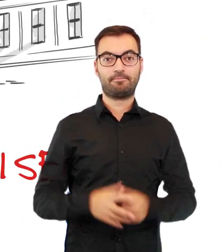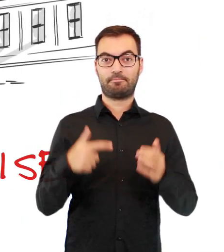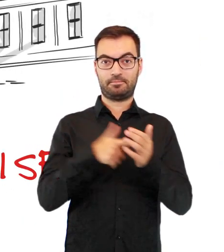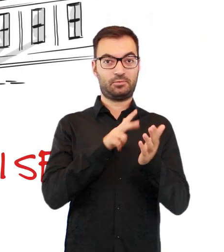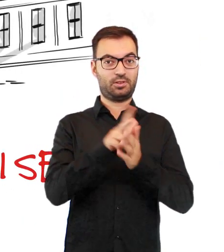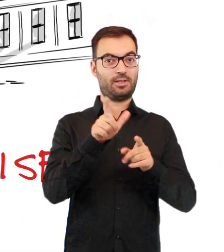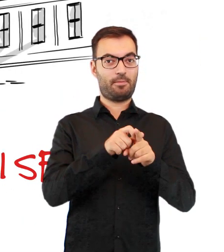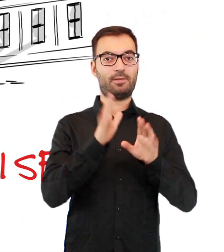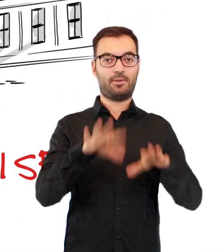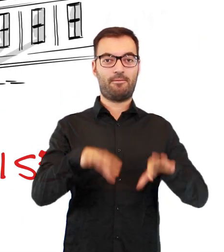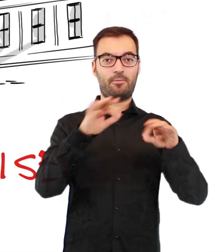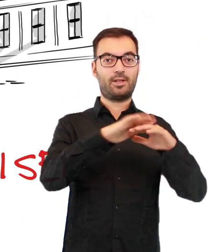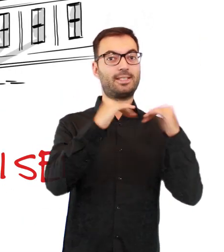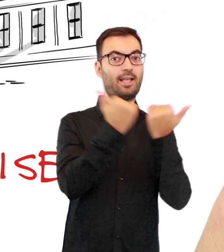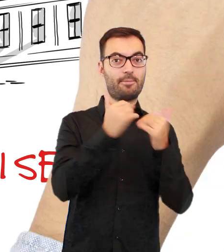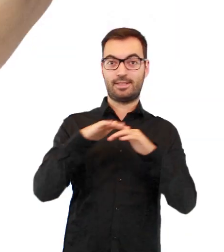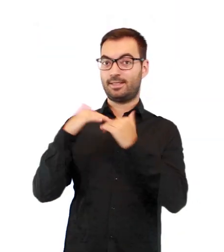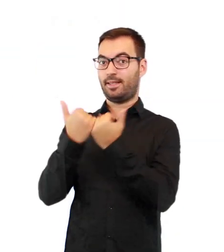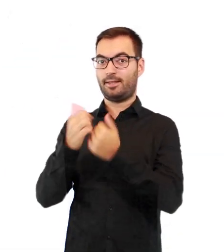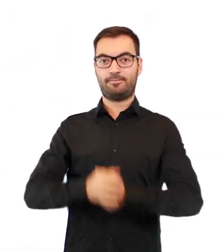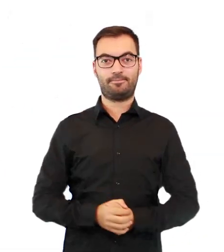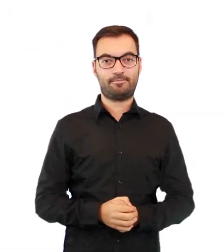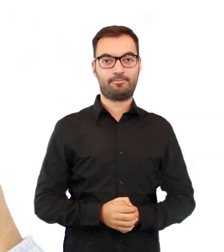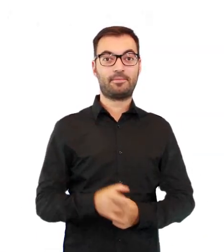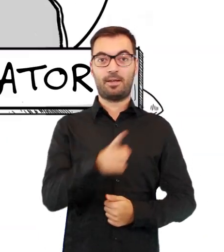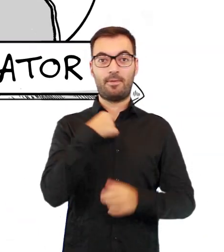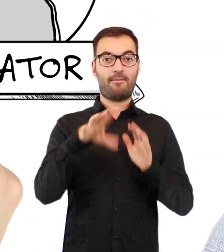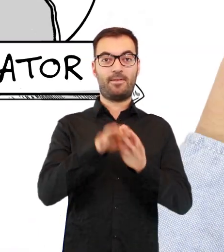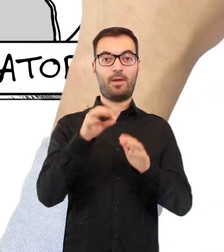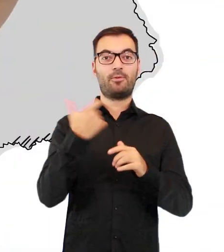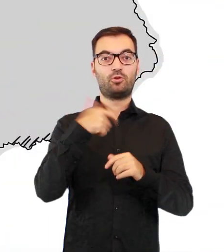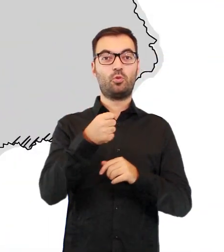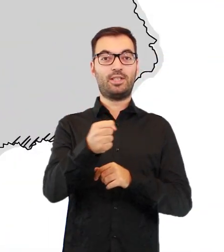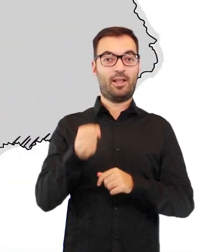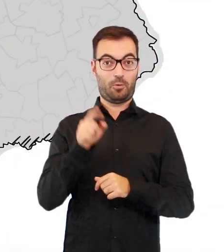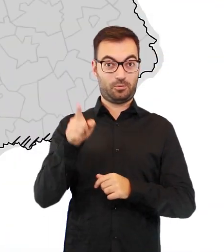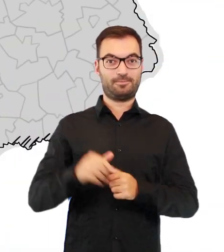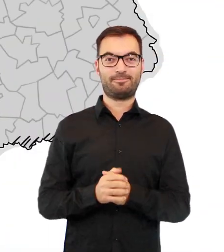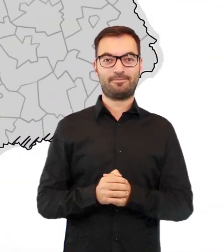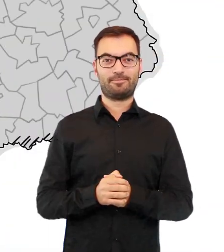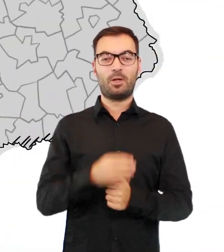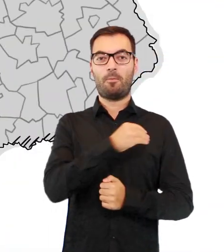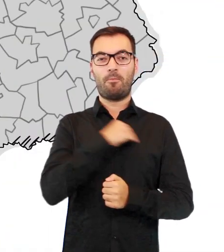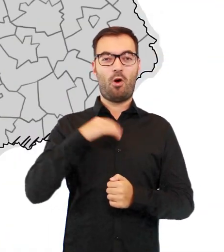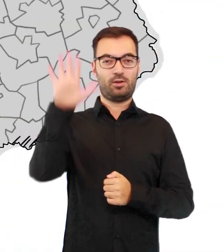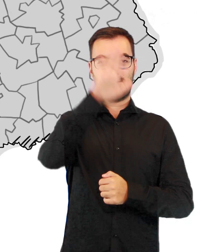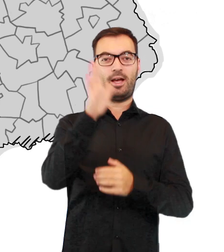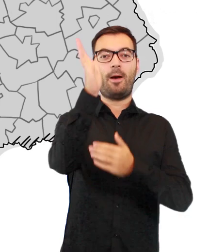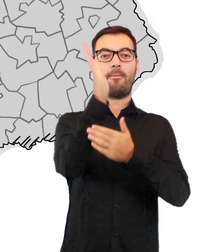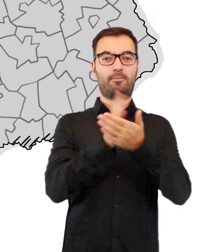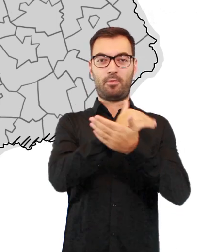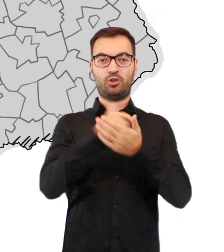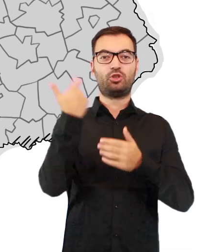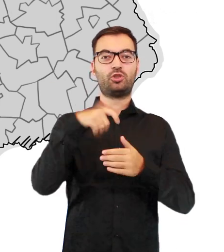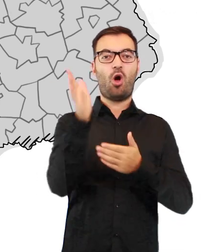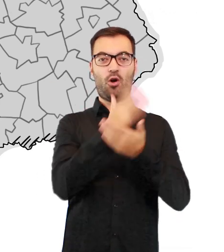października wybory do Sejmu i Senatu. Wybieramy 100 senatorów. Polska jest podzielona na 100 okręgów